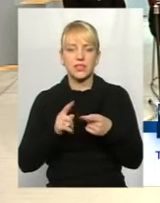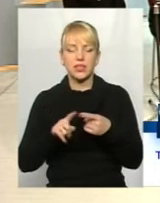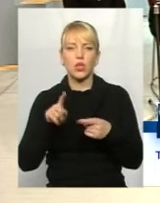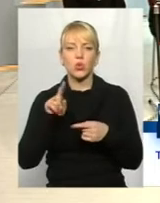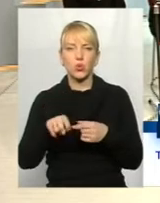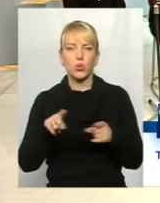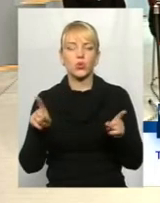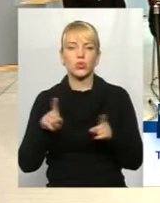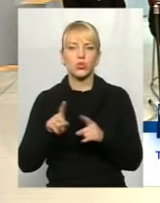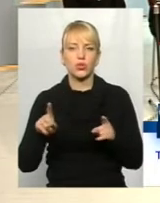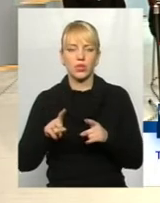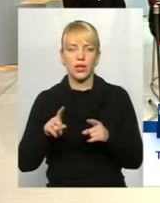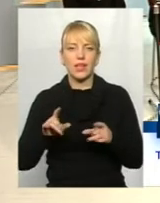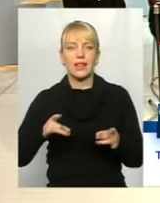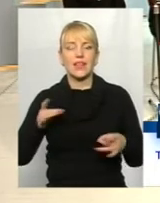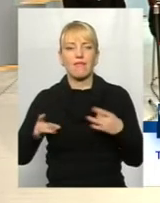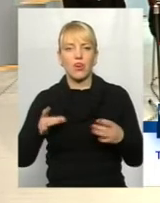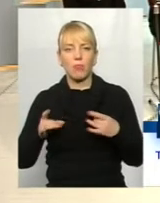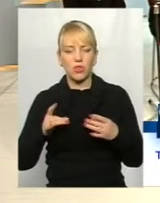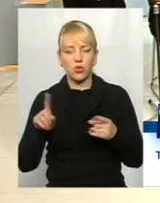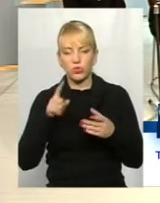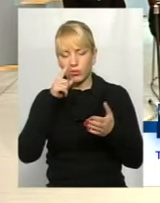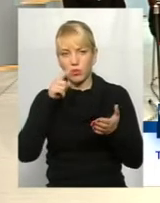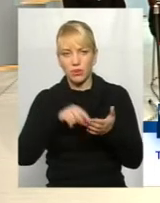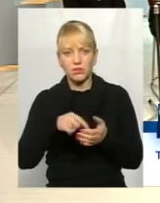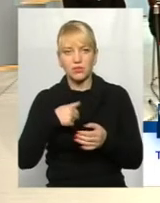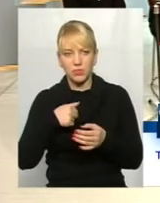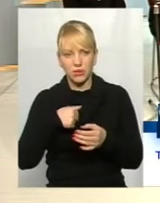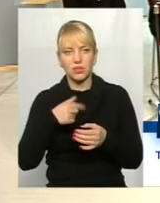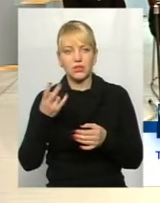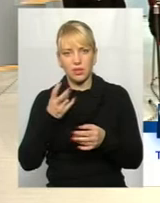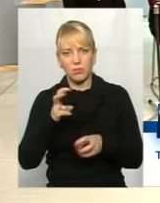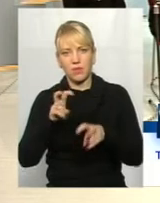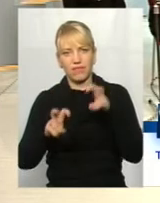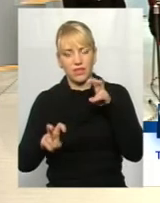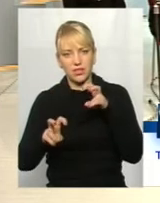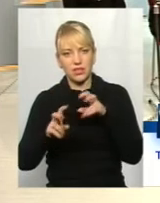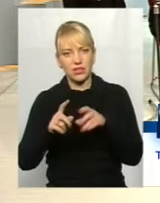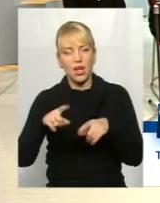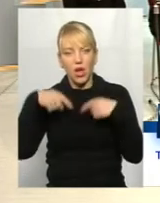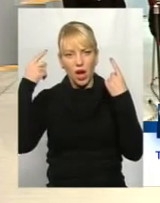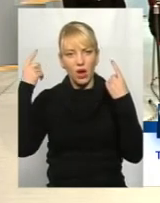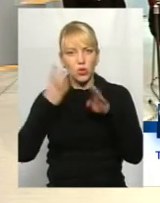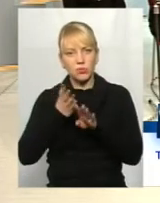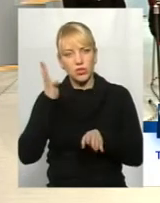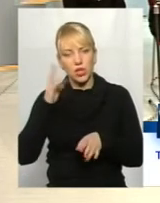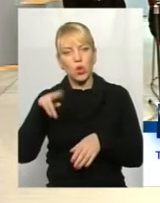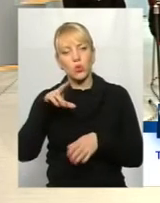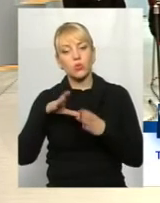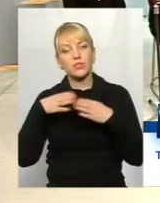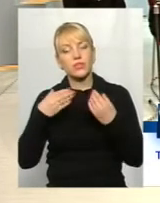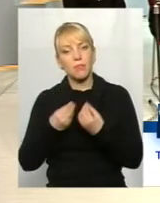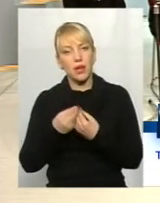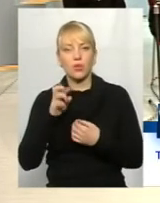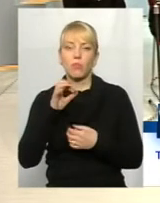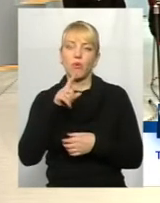до невропатолога, щоб попасти, мені треба висидіти огромнішу чергу до сімейного, бо він приймає